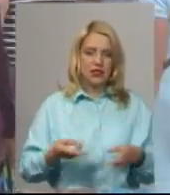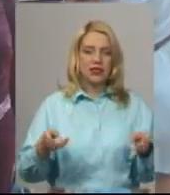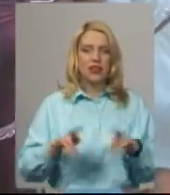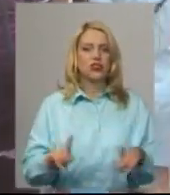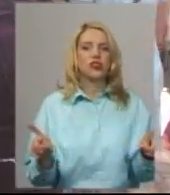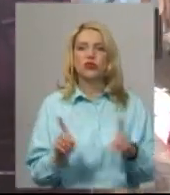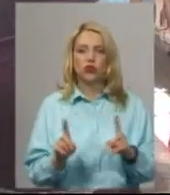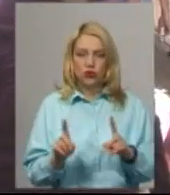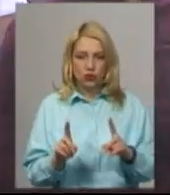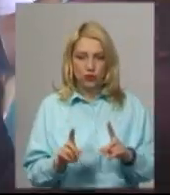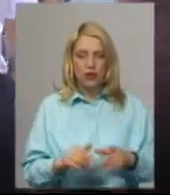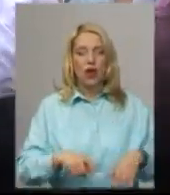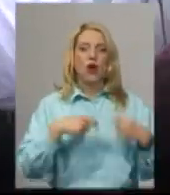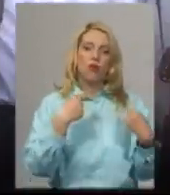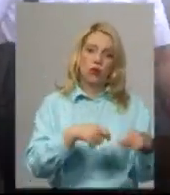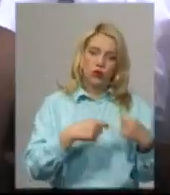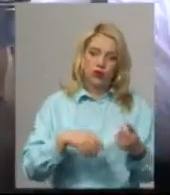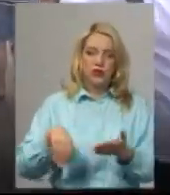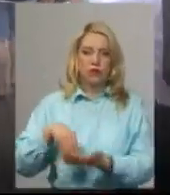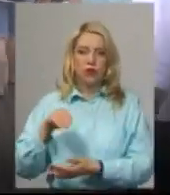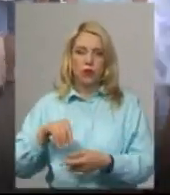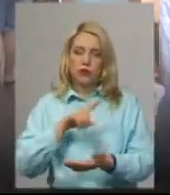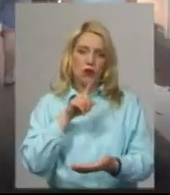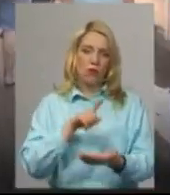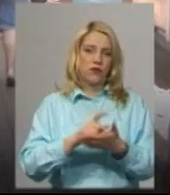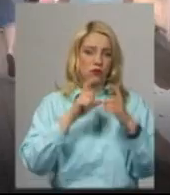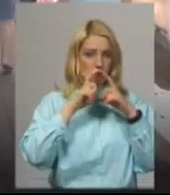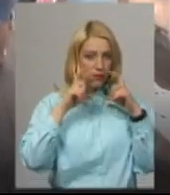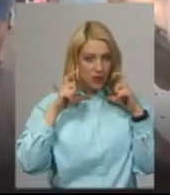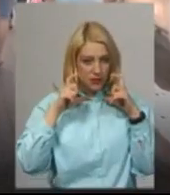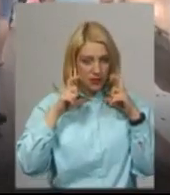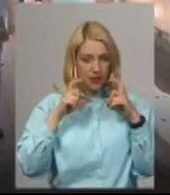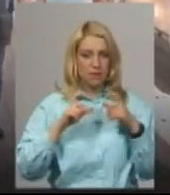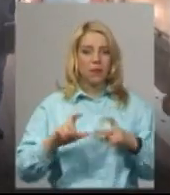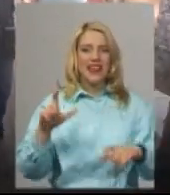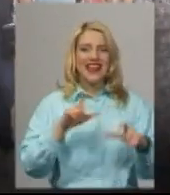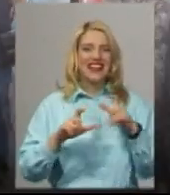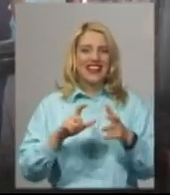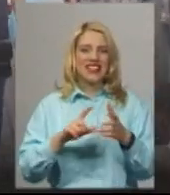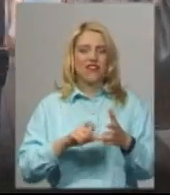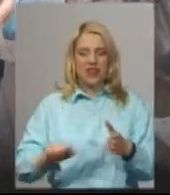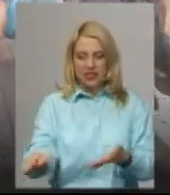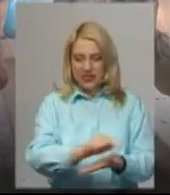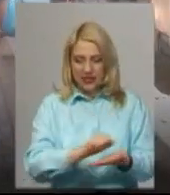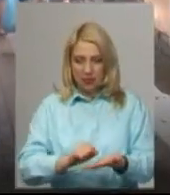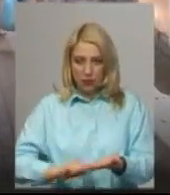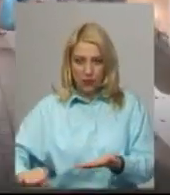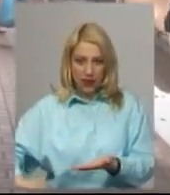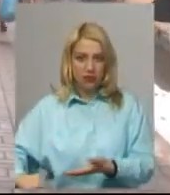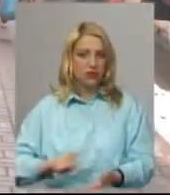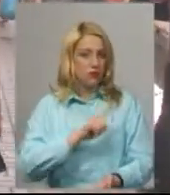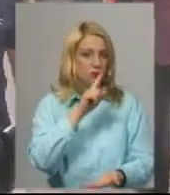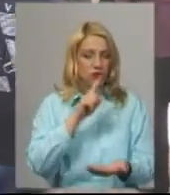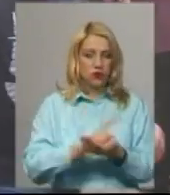покупці, і продавці в масках обов'язково. Дезінфекція контактних поверхонь